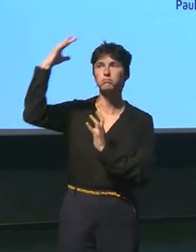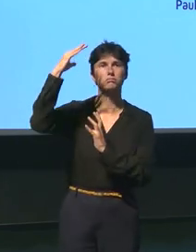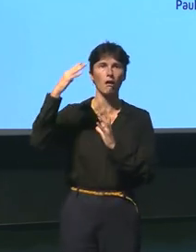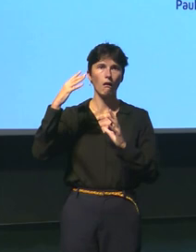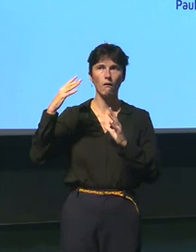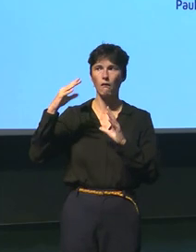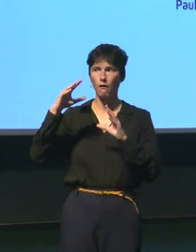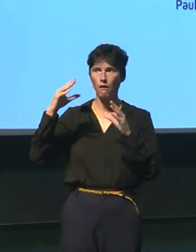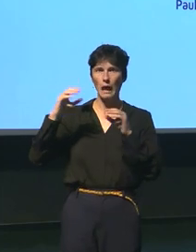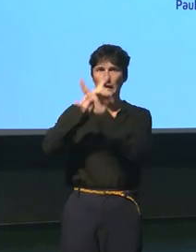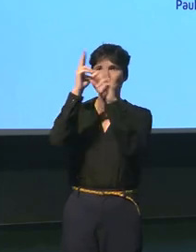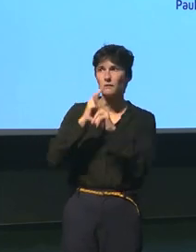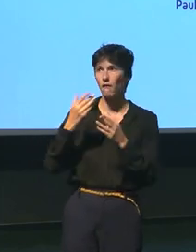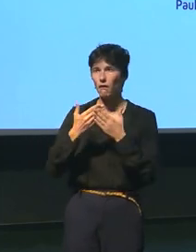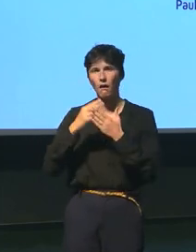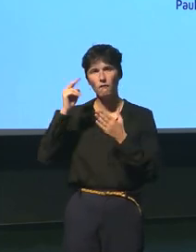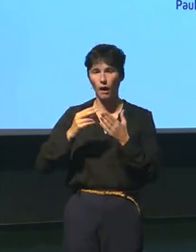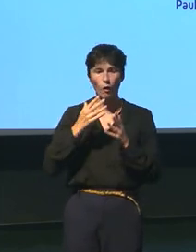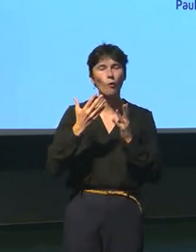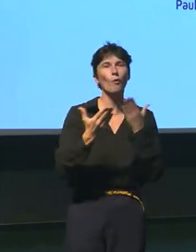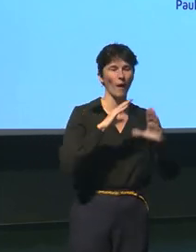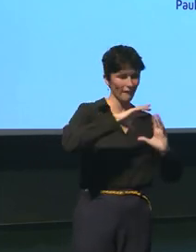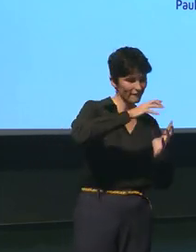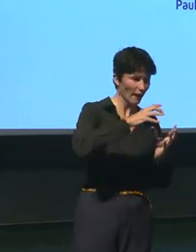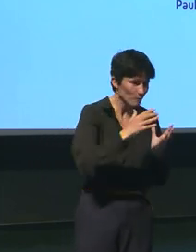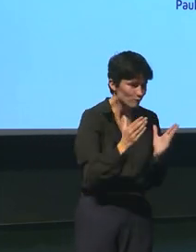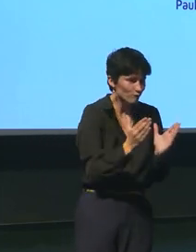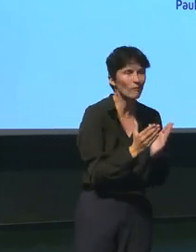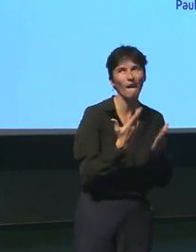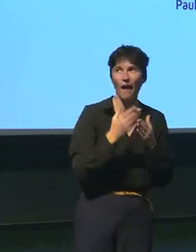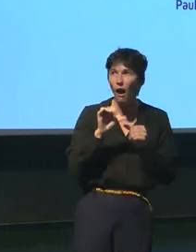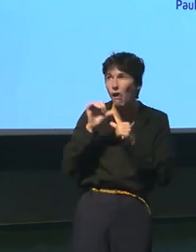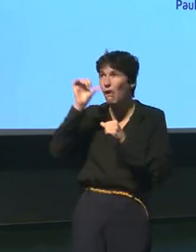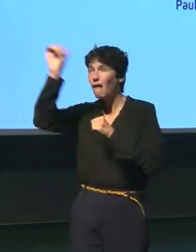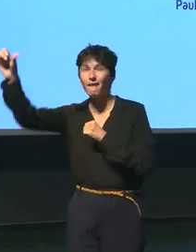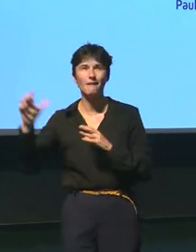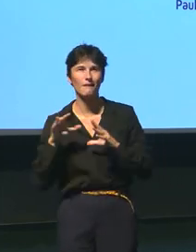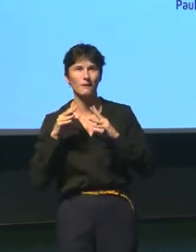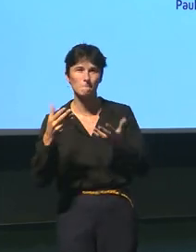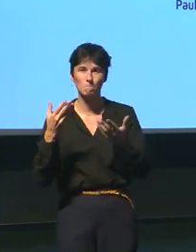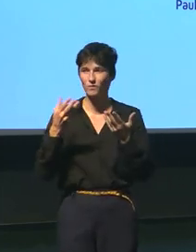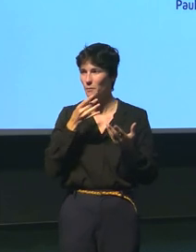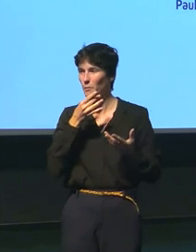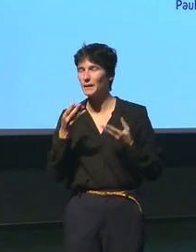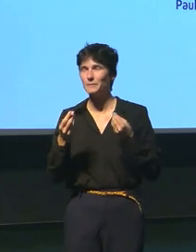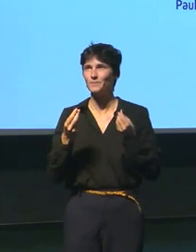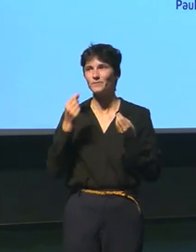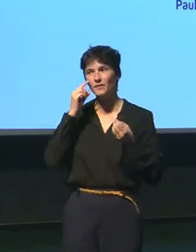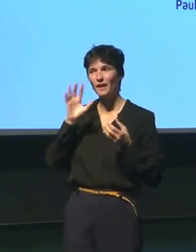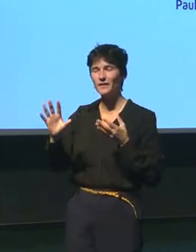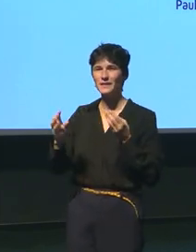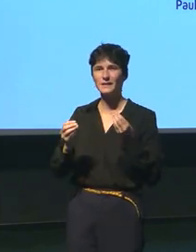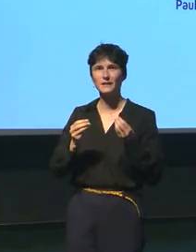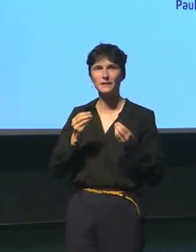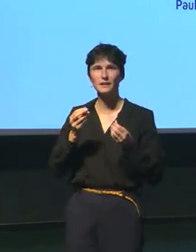distances sont tellement grandes il ne faut plus vraiment qu'est-ce que vous pensez de ça qu'on ne plus vraiment faire de